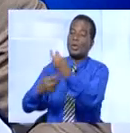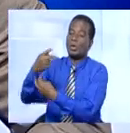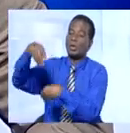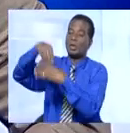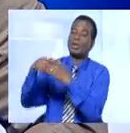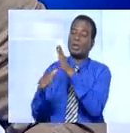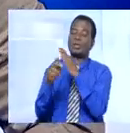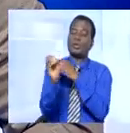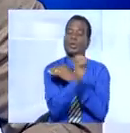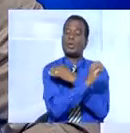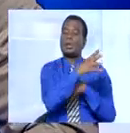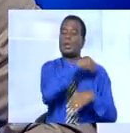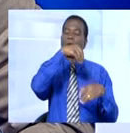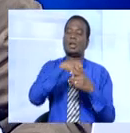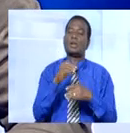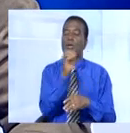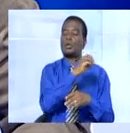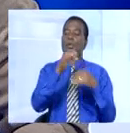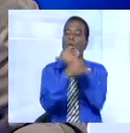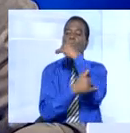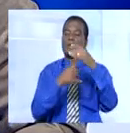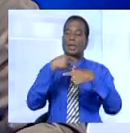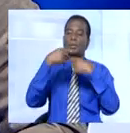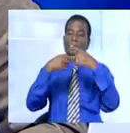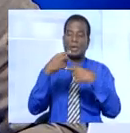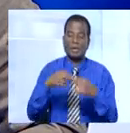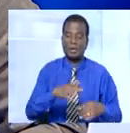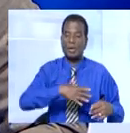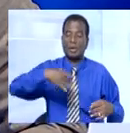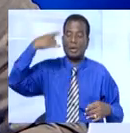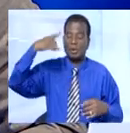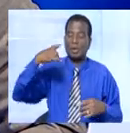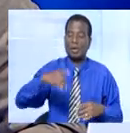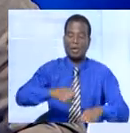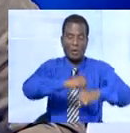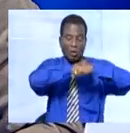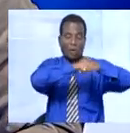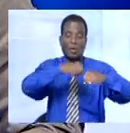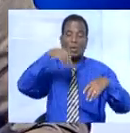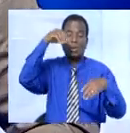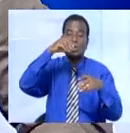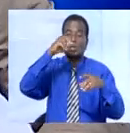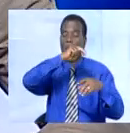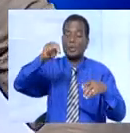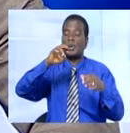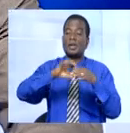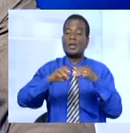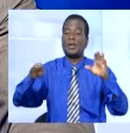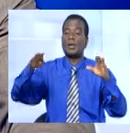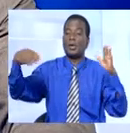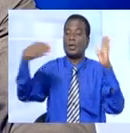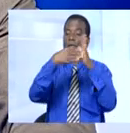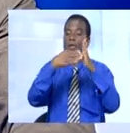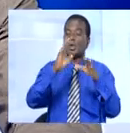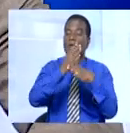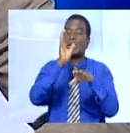-ouest et dans l'ouest du pays. Il est allé apprécier le dispositif sécuritaire au niveau de la frontière entre la Côte d'Ivoire et le